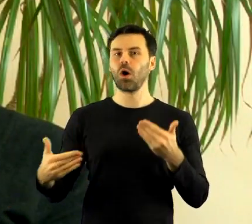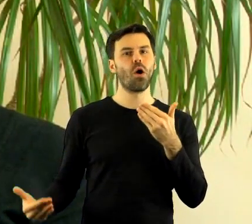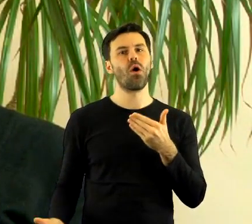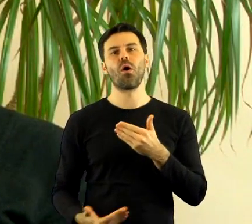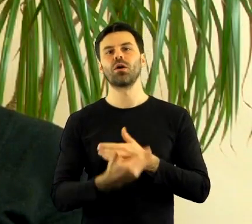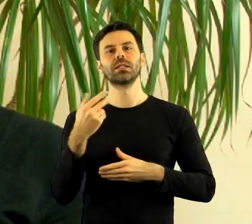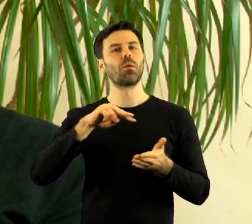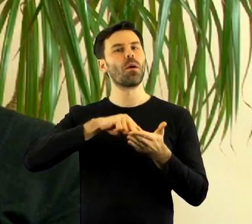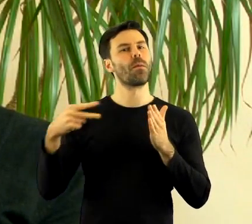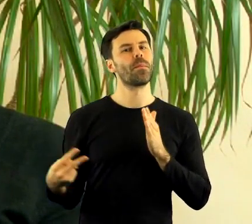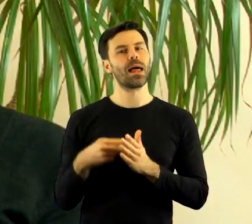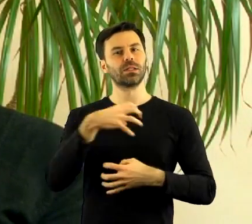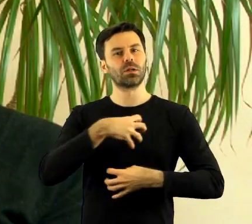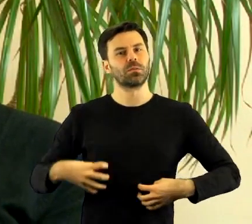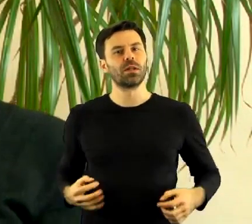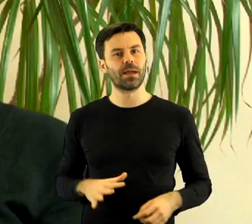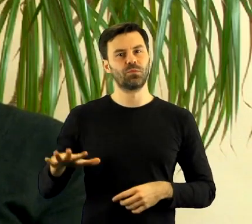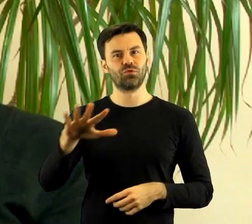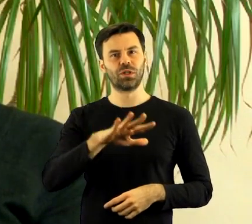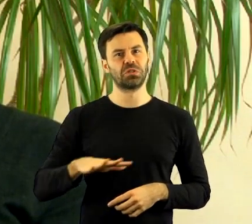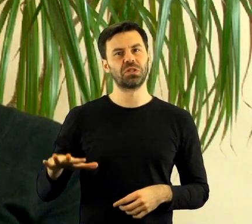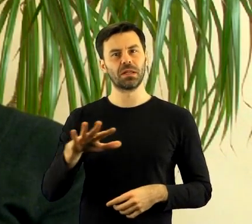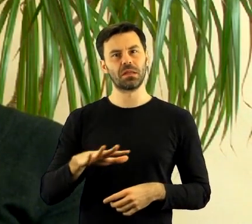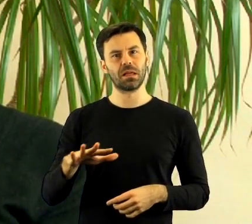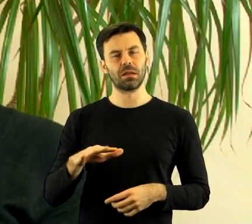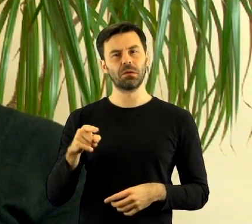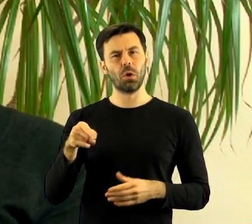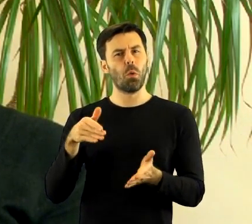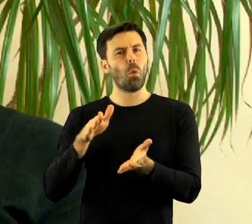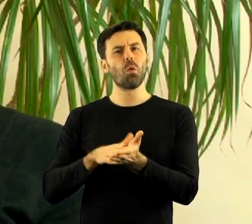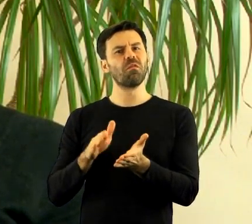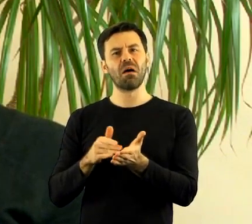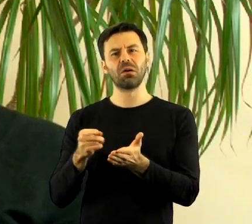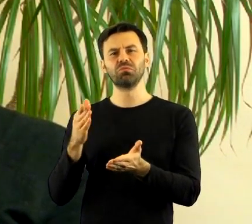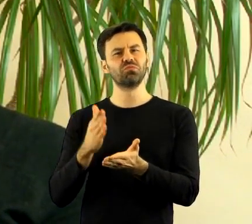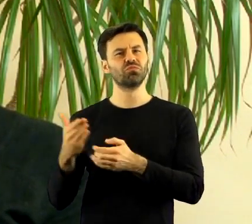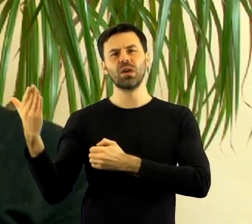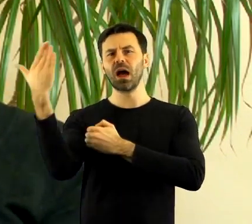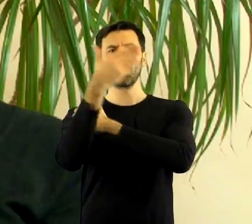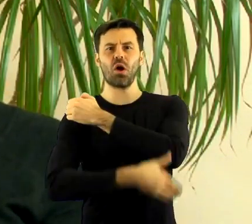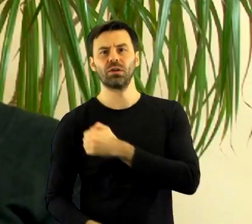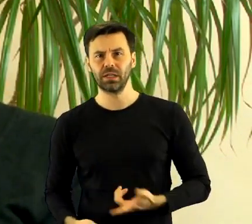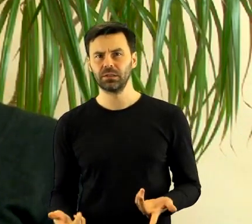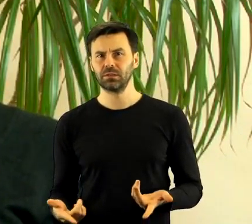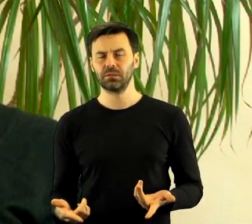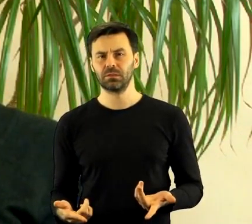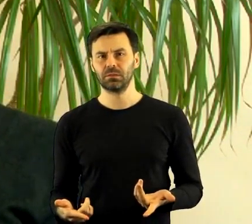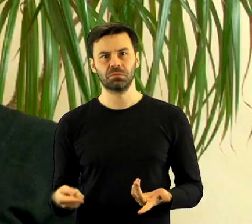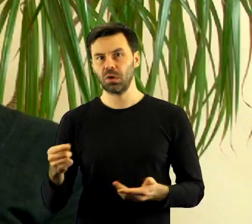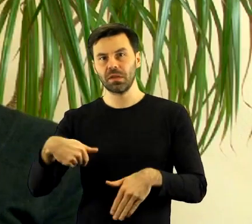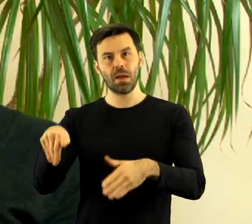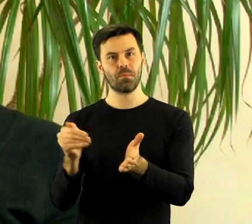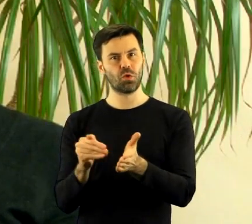plan zagospodarowania przestrzennego, który w tym momencie miał być uchwalony, to już taka naprawdę wisienka na torcie. To nie jest